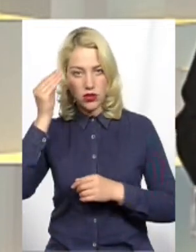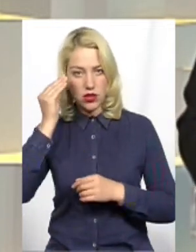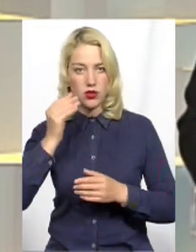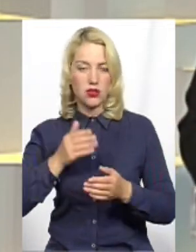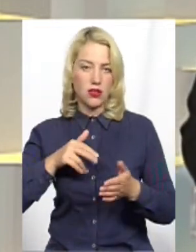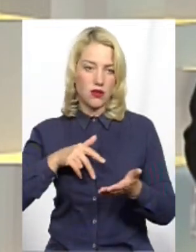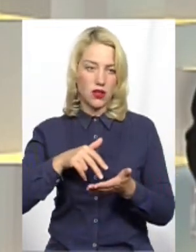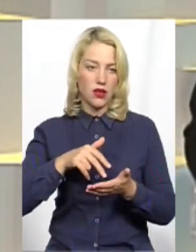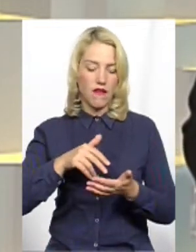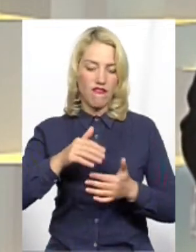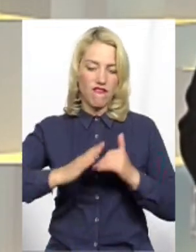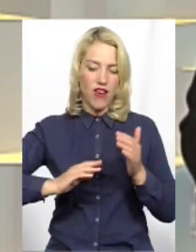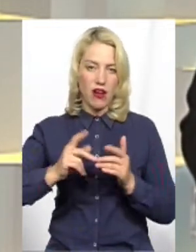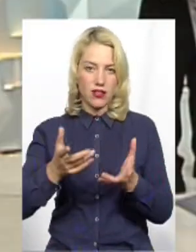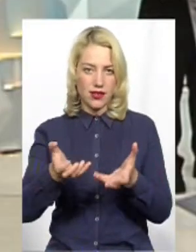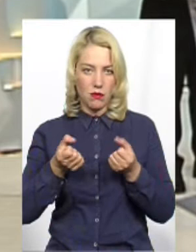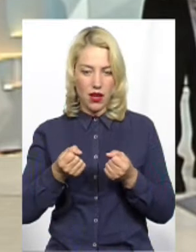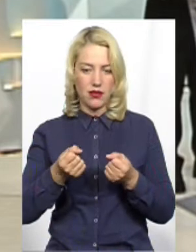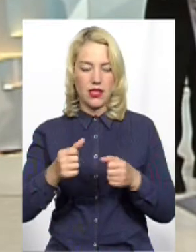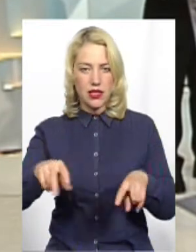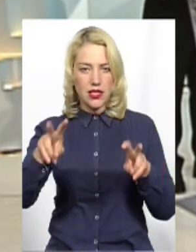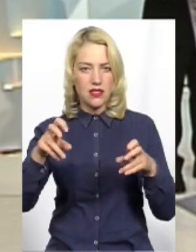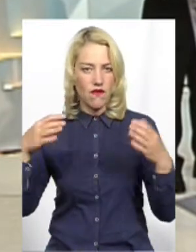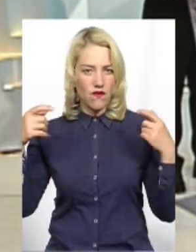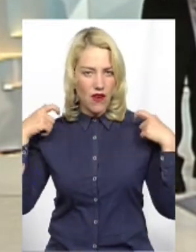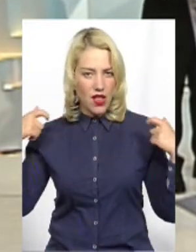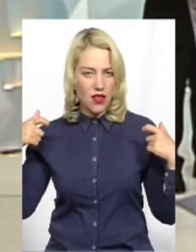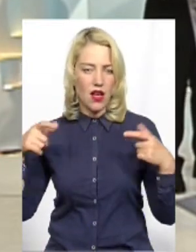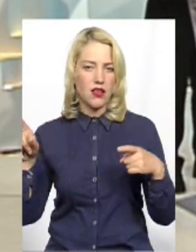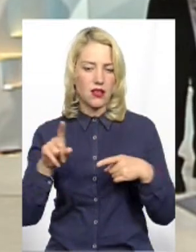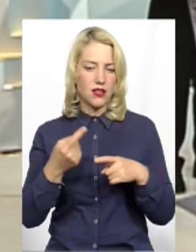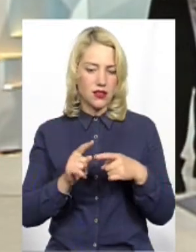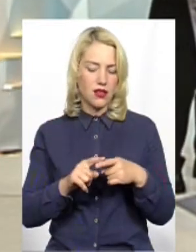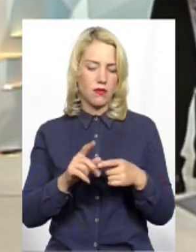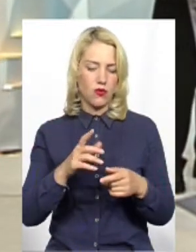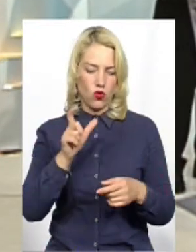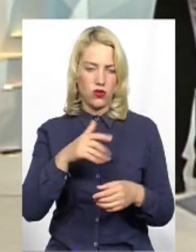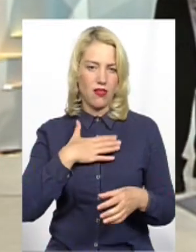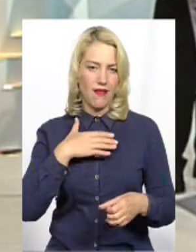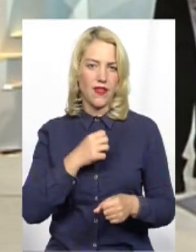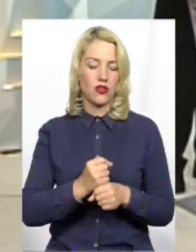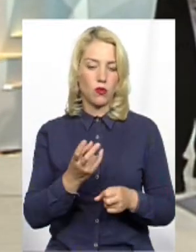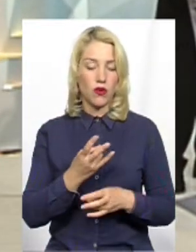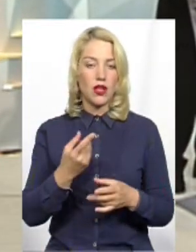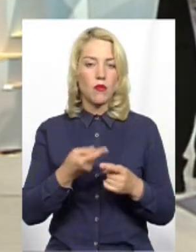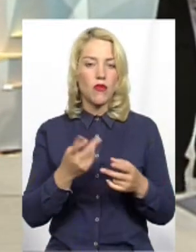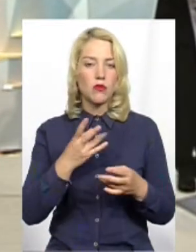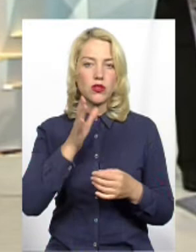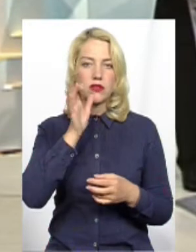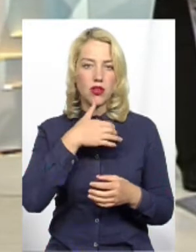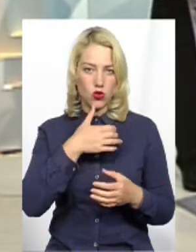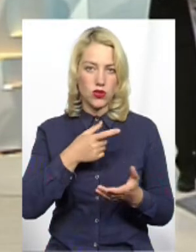набуде відповідного фаху, і відповідні в неї будуть знання, і відповідно вона буде налаштована, але для цього потрібна серйозна аргументація.